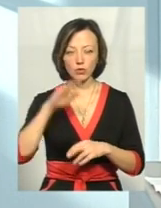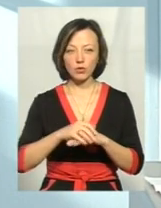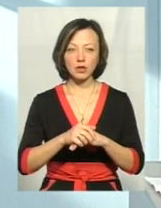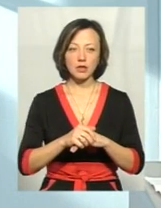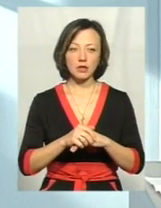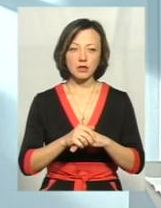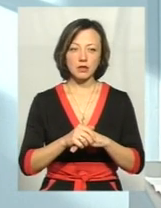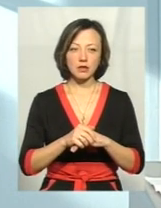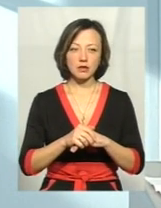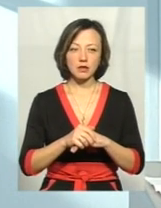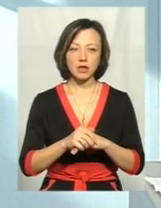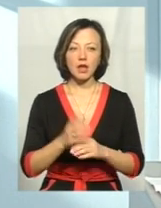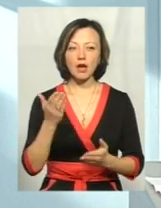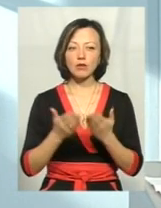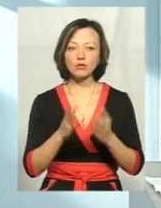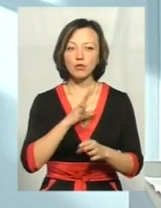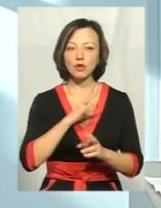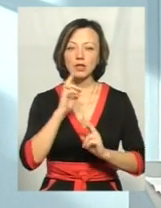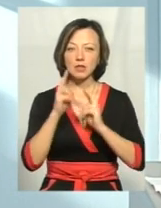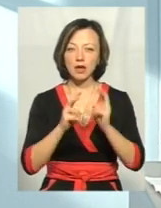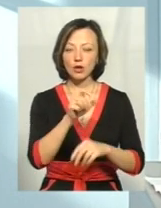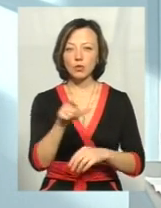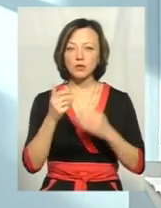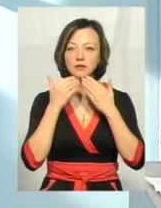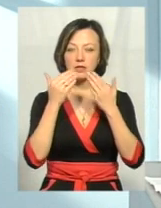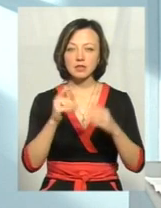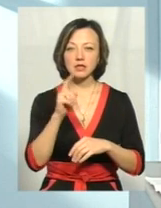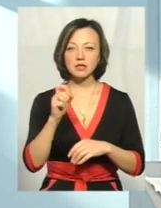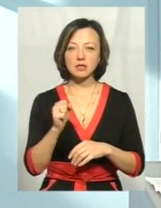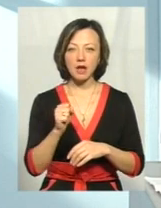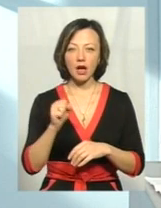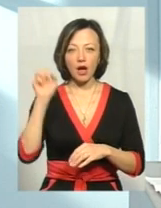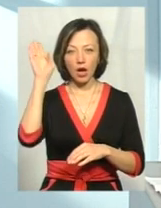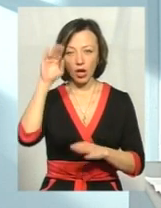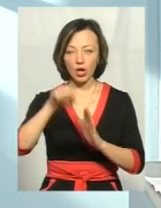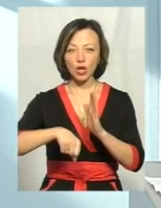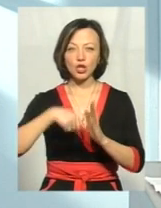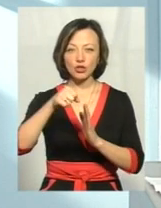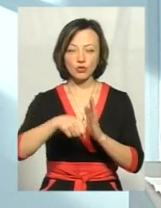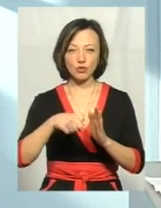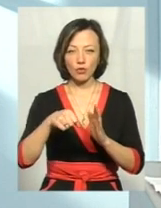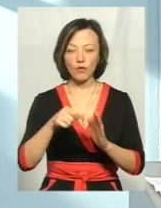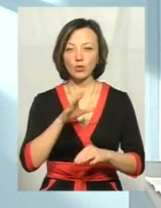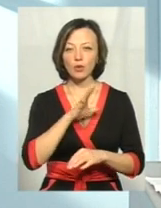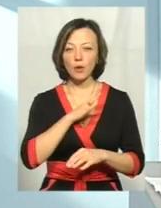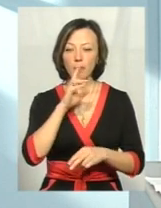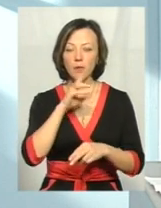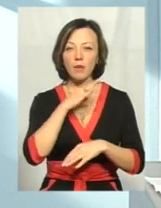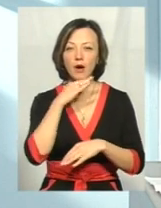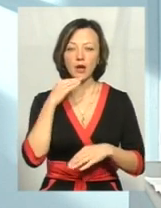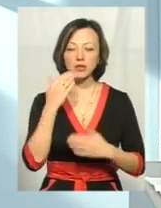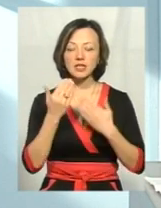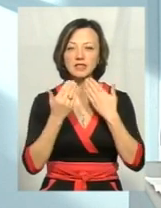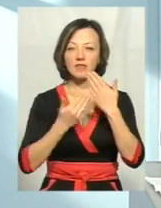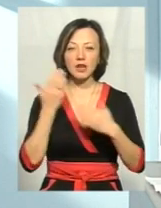Скарги, якщо поступали, то поступали, люди зверталися більше за краничну воду. Багато звернень було